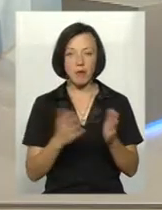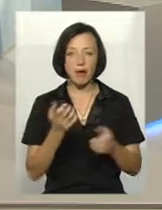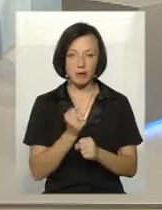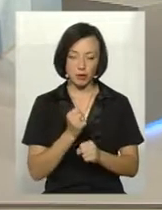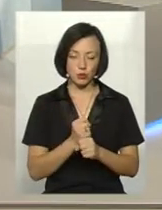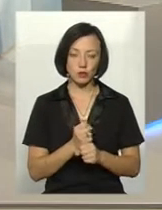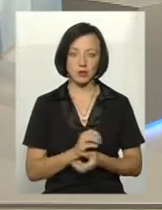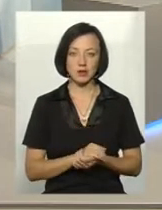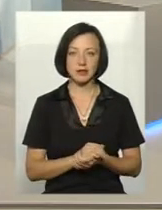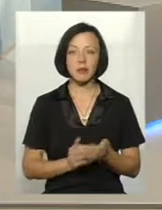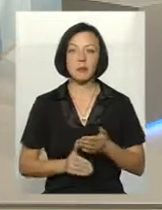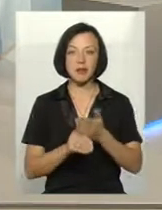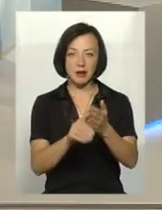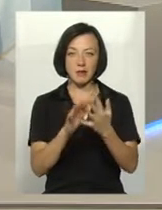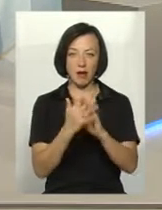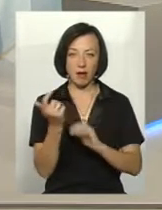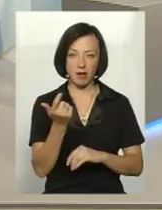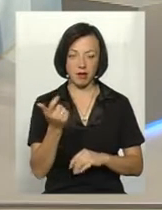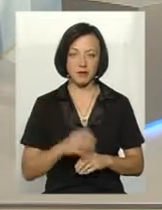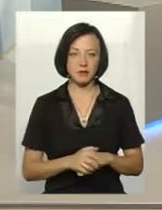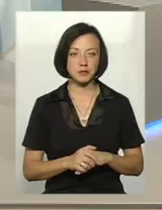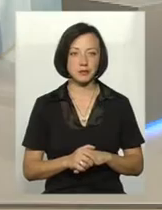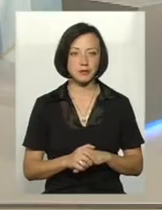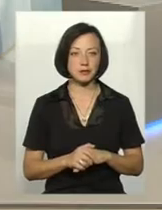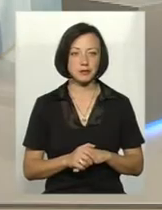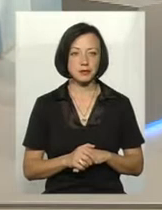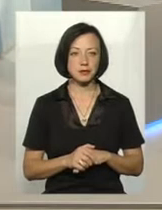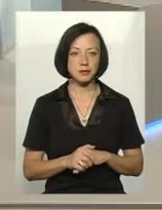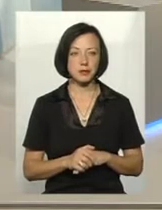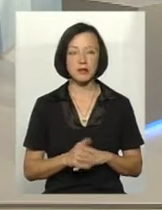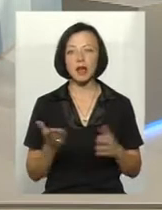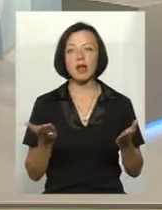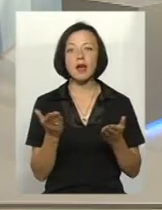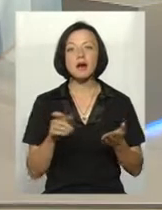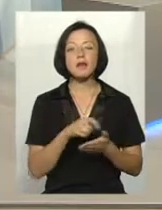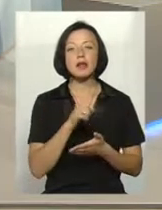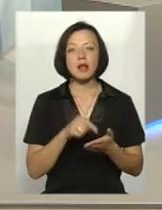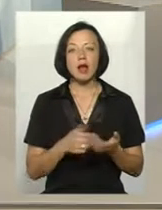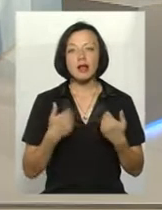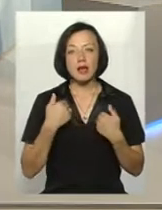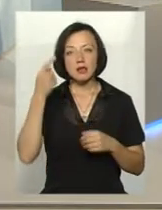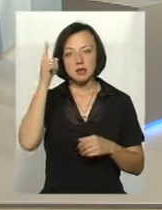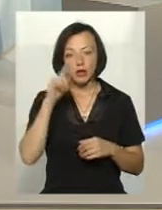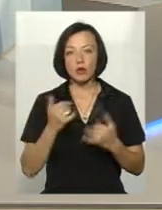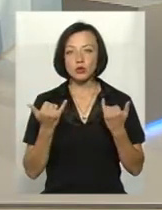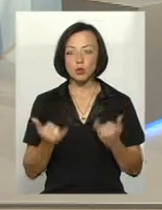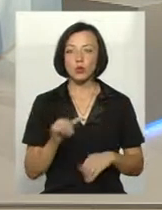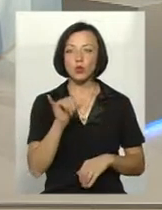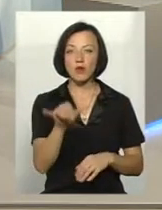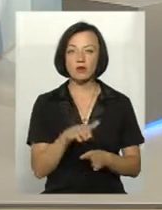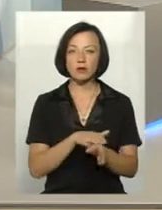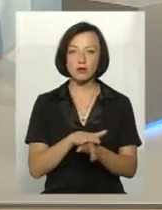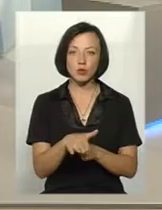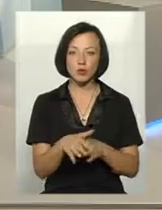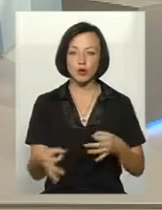підтримки аграріїв. Підтримки аграріїв, Які питання, я знаю, що сьогодні у вас відбувся